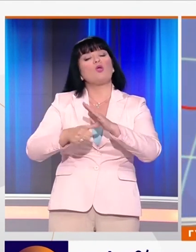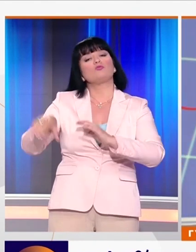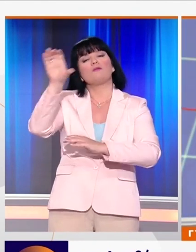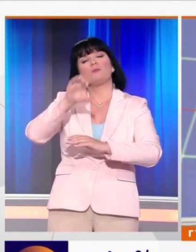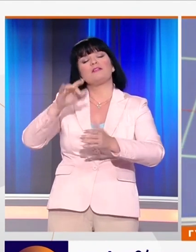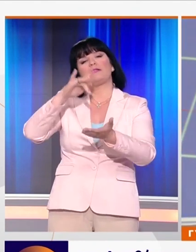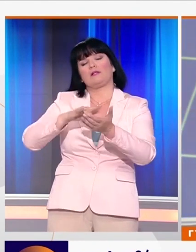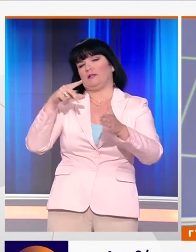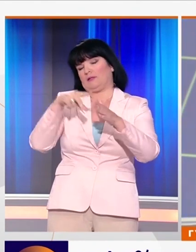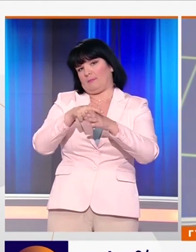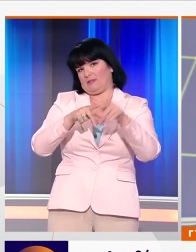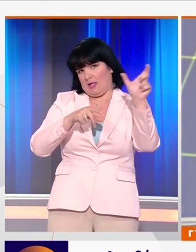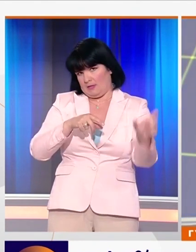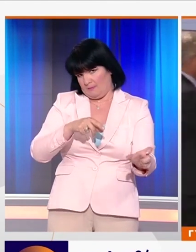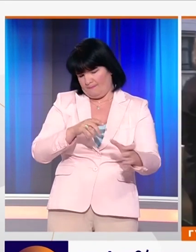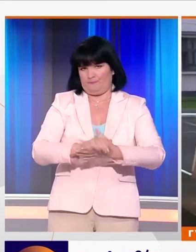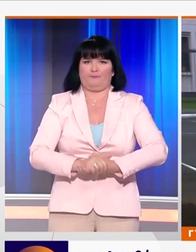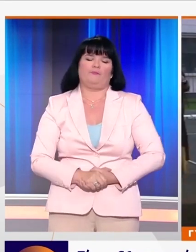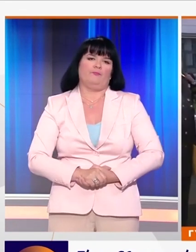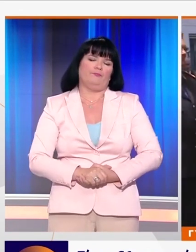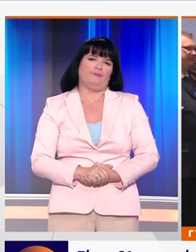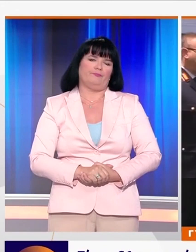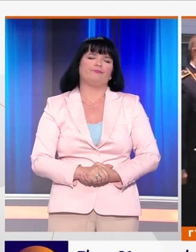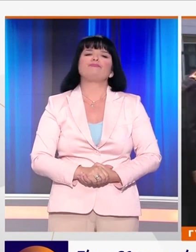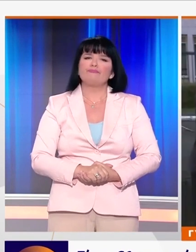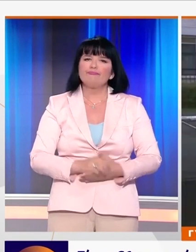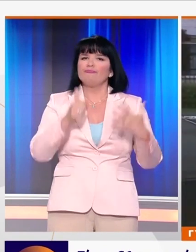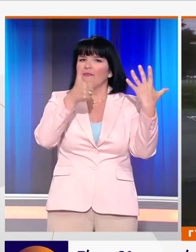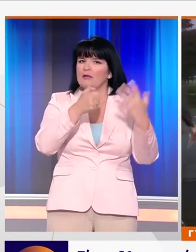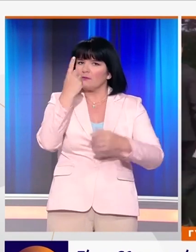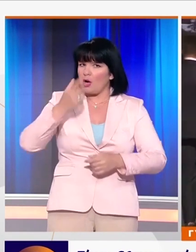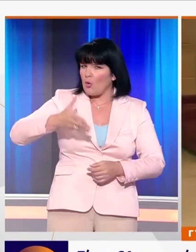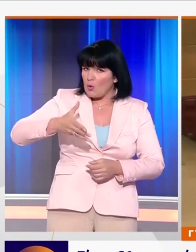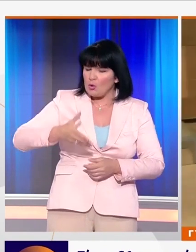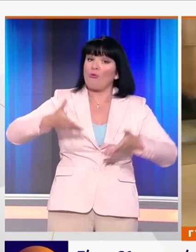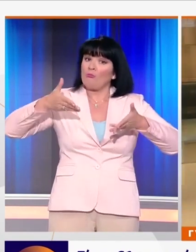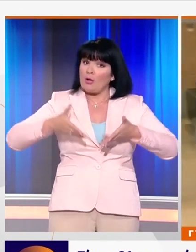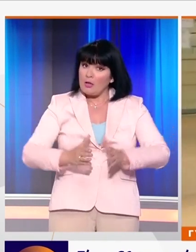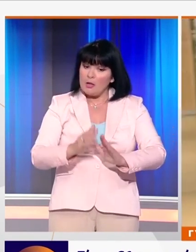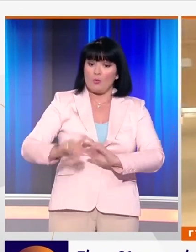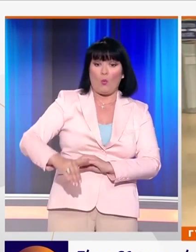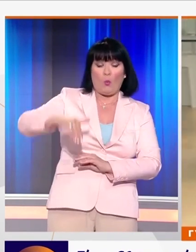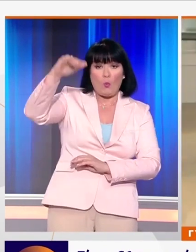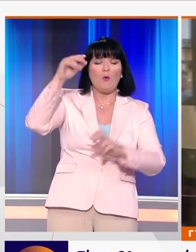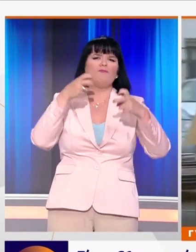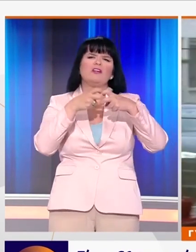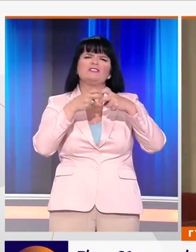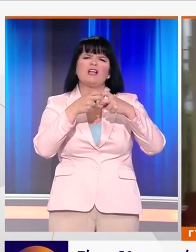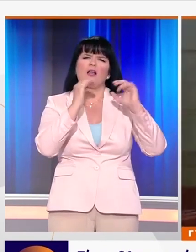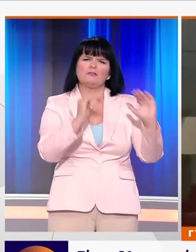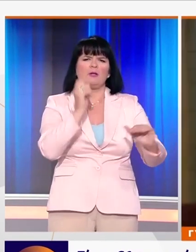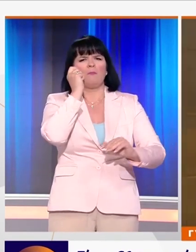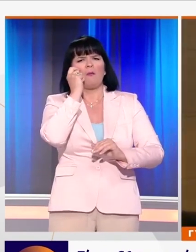Ευρωπαϊκής Κεντρικής Τράπεζας. Είναι 61 ετών, γεννημένη και μεγαλωμένη στις Βρυξέλλες, με